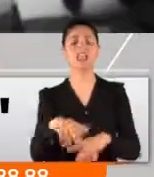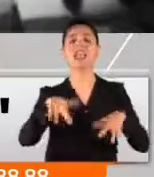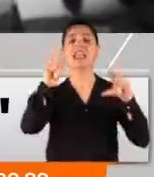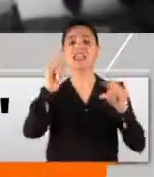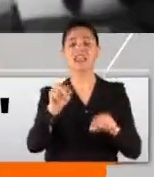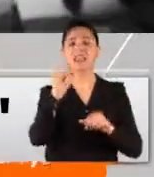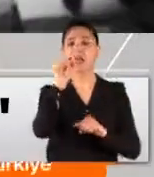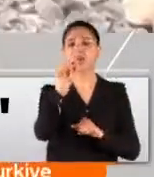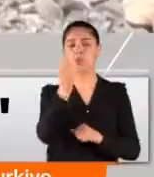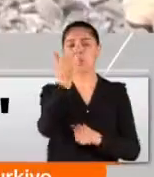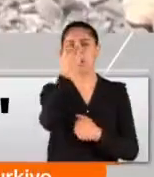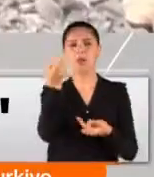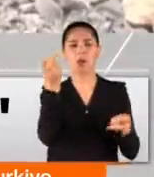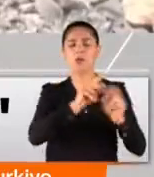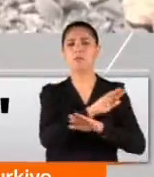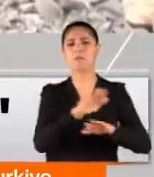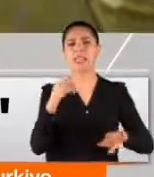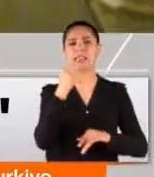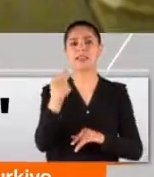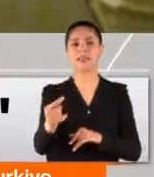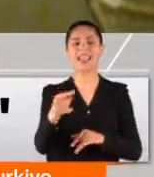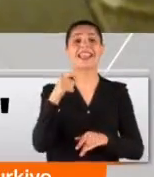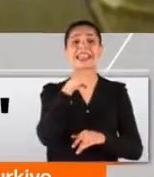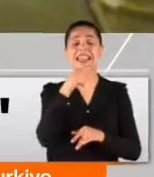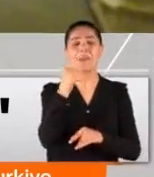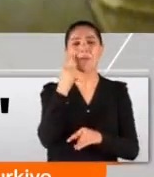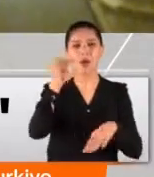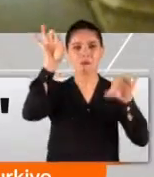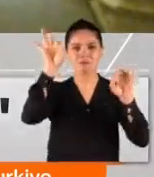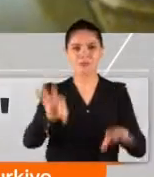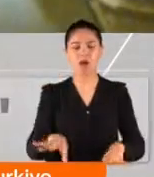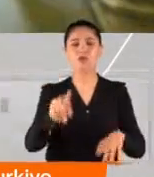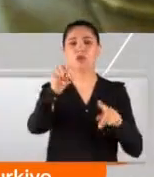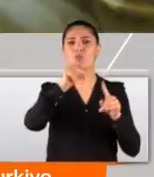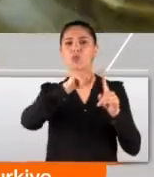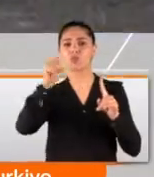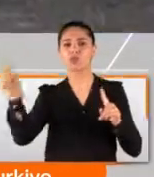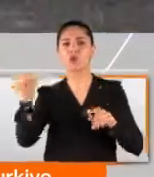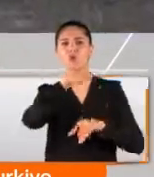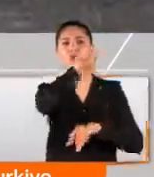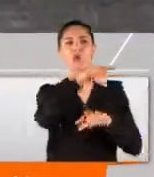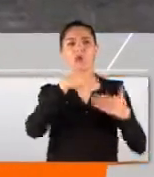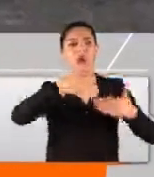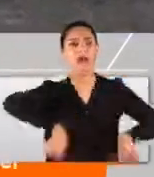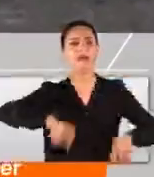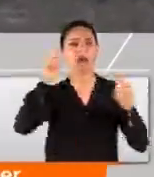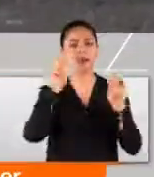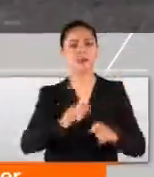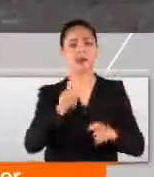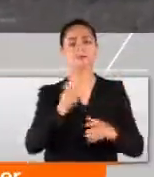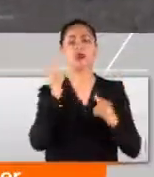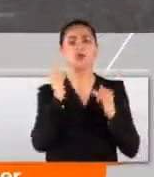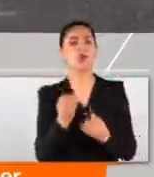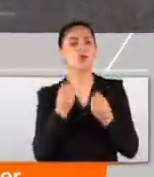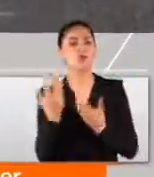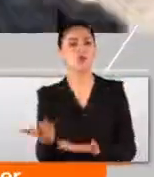ki akan kan dursun dedik. Samimiyetle başlattığımız bir süreci bunlar provoke ettiler. Zehirlediler,